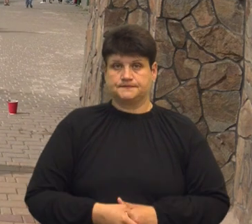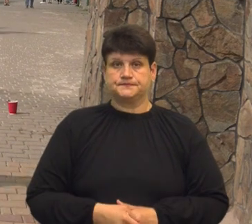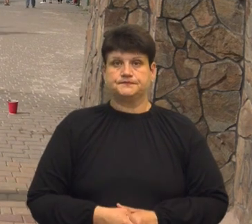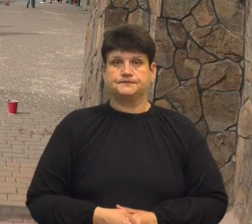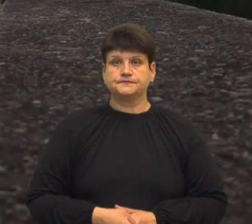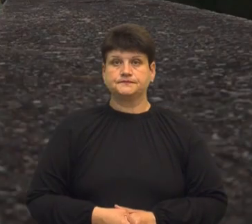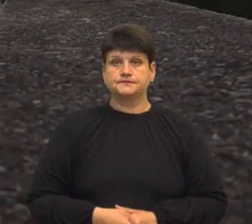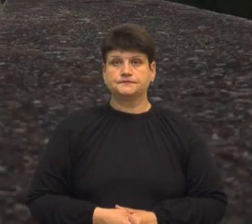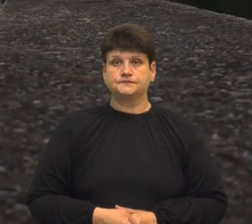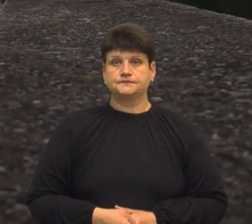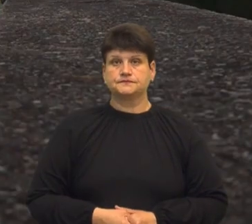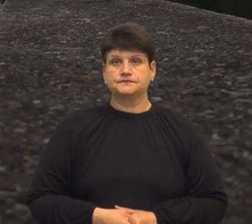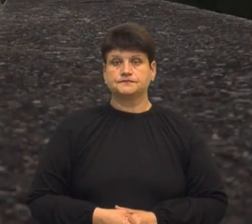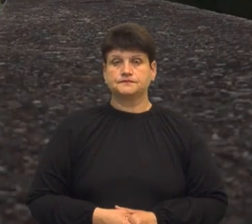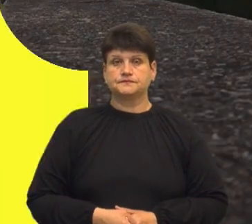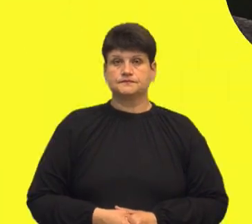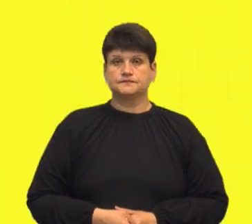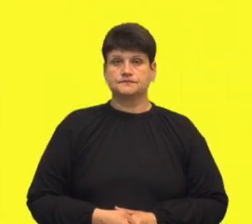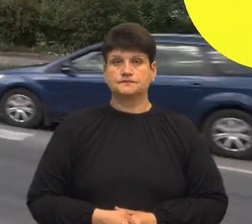Андрій Міц, Суспільне новини, Тернопільщина.